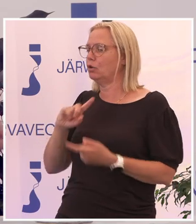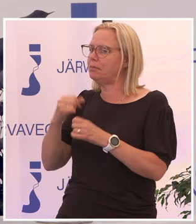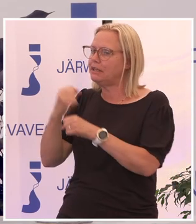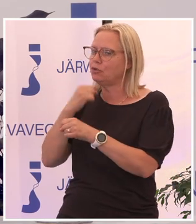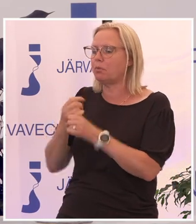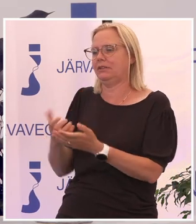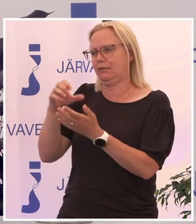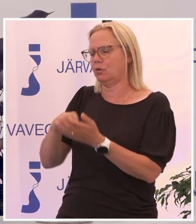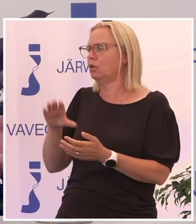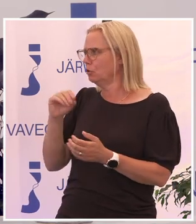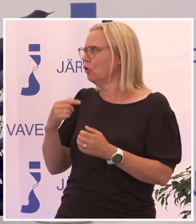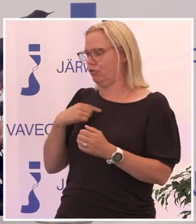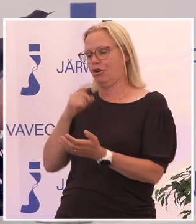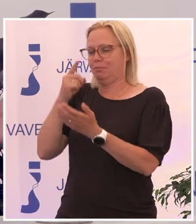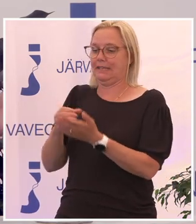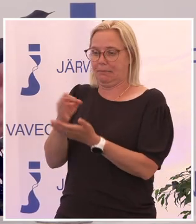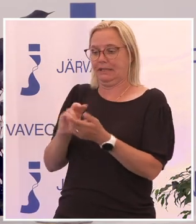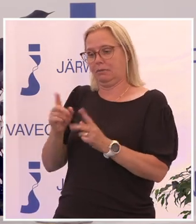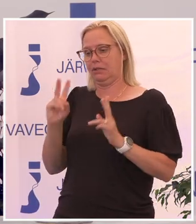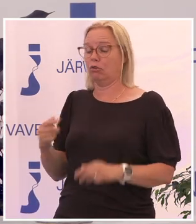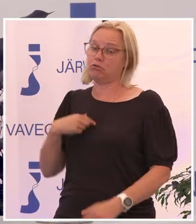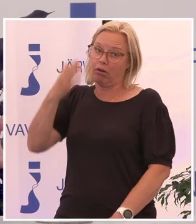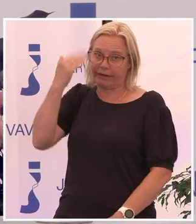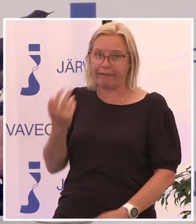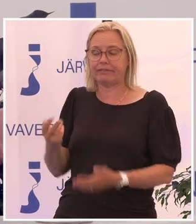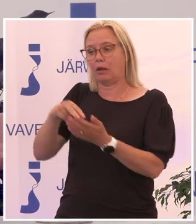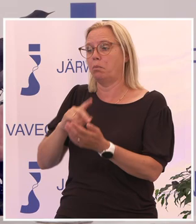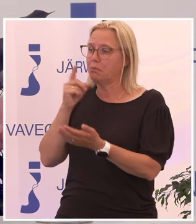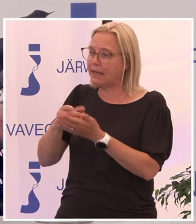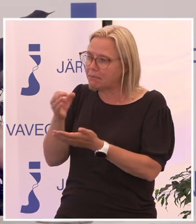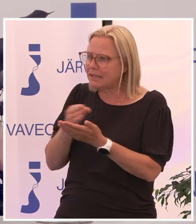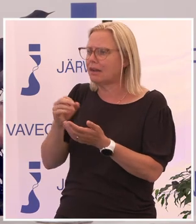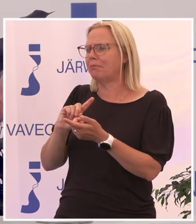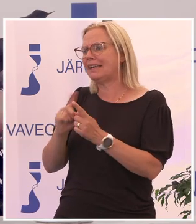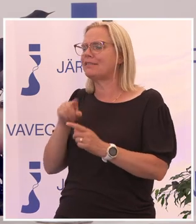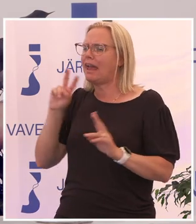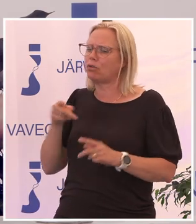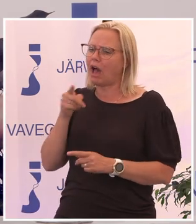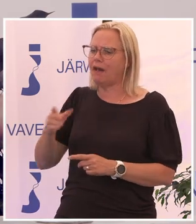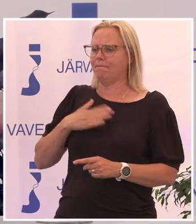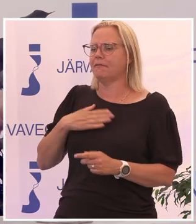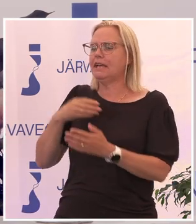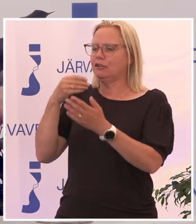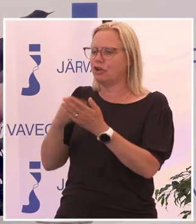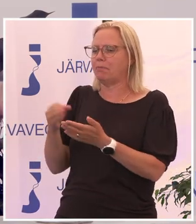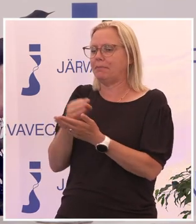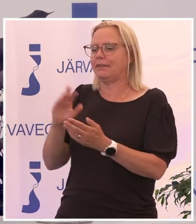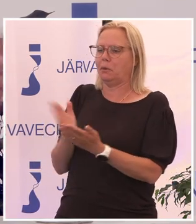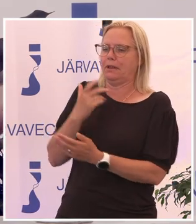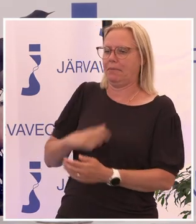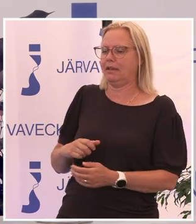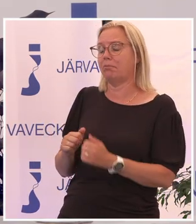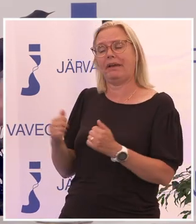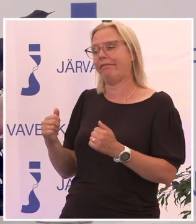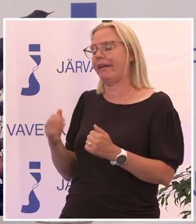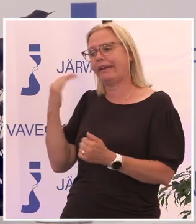Ja, men då får jag beställa pizzan. Det är ju alltid jag som gör det och det kan jag väl göra. Men han skulle ju kanske någon gång vilja köpa pizzan och bjuda mig. Det kan han